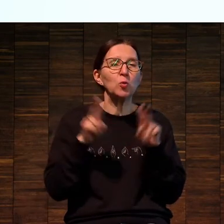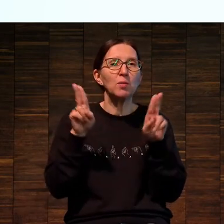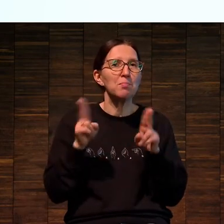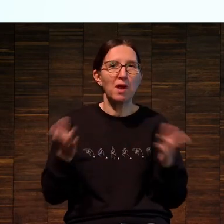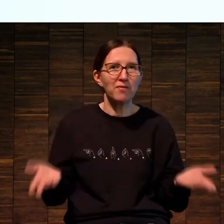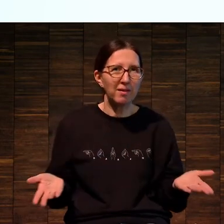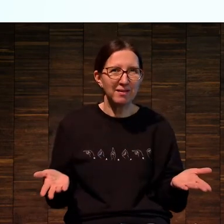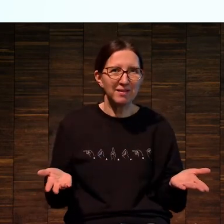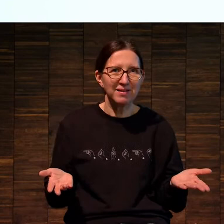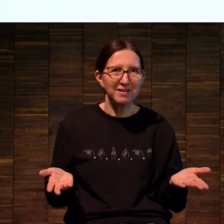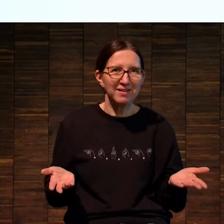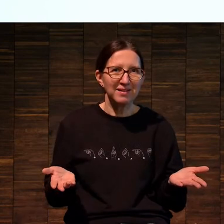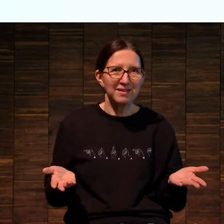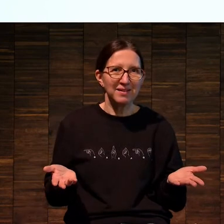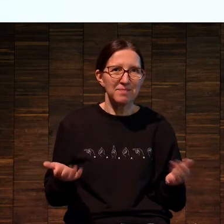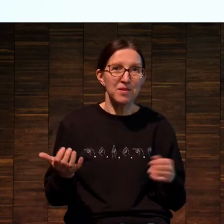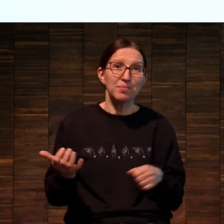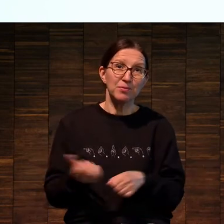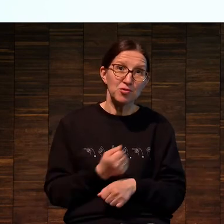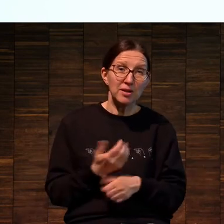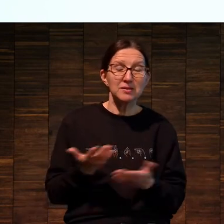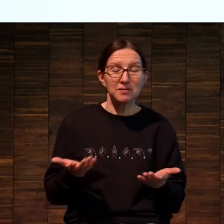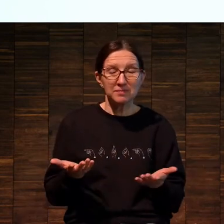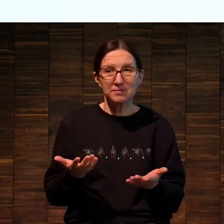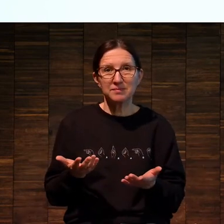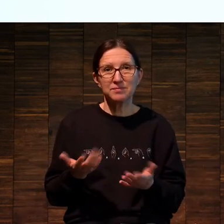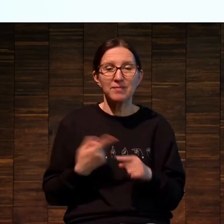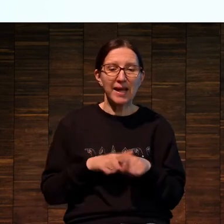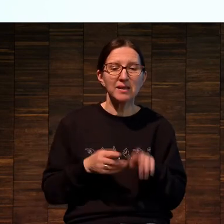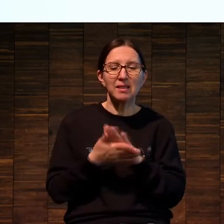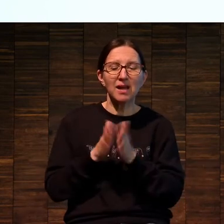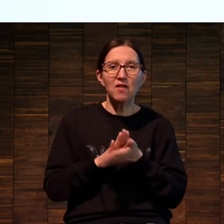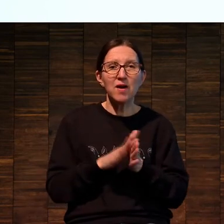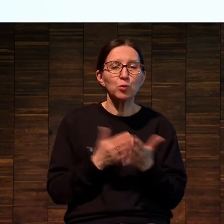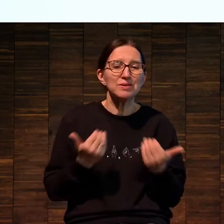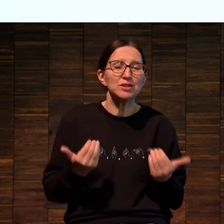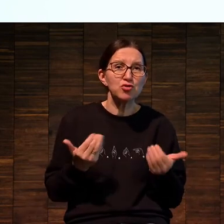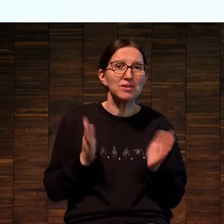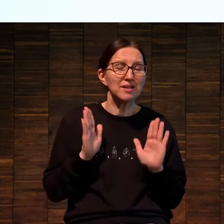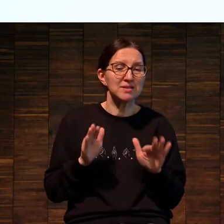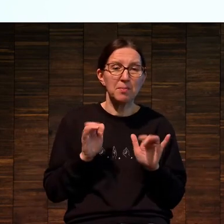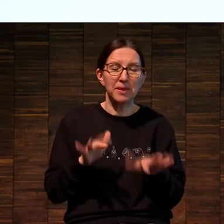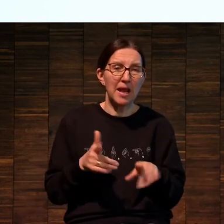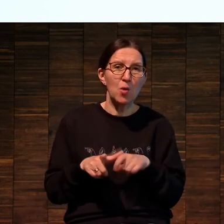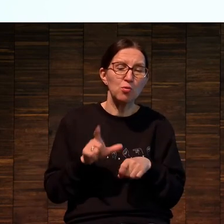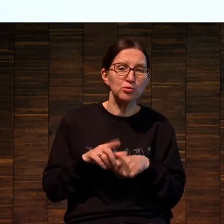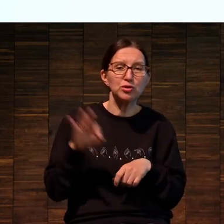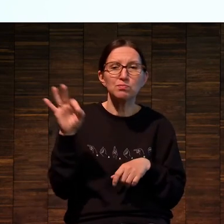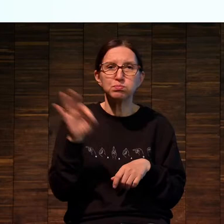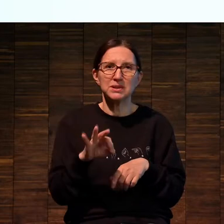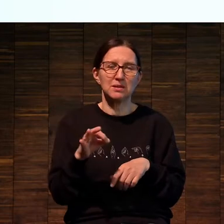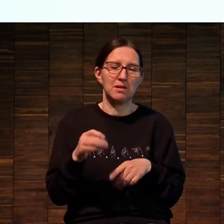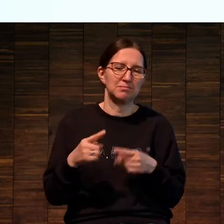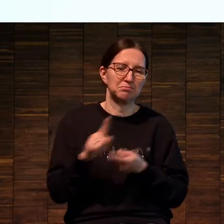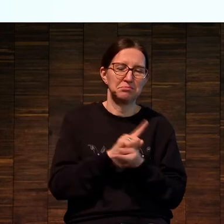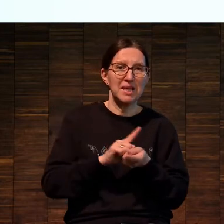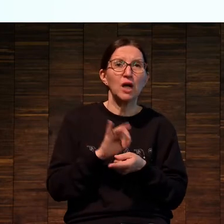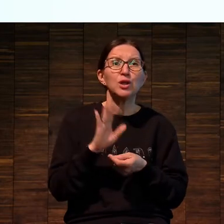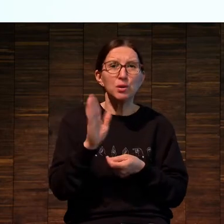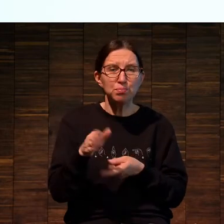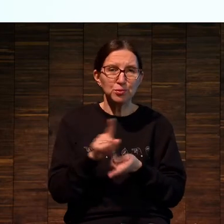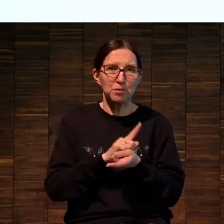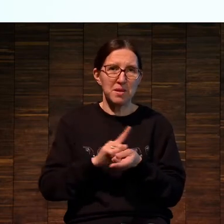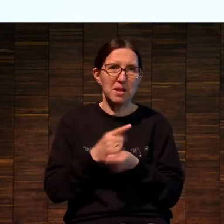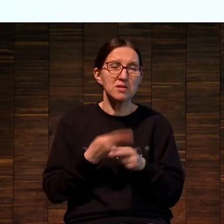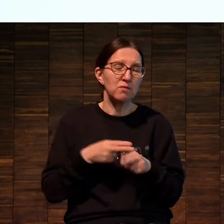Это вот какие-то такие договоренности, которые сейчас на самом деле очень быстро меняются. И они будут меняться.